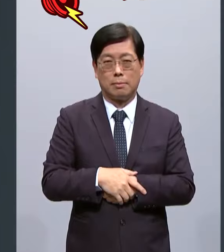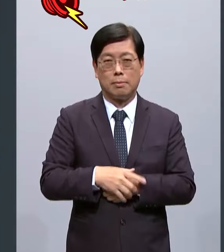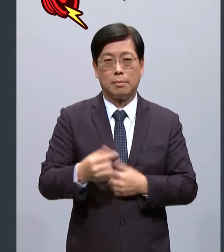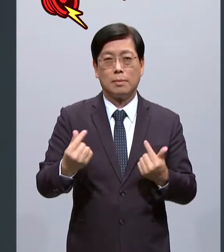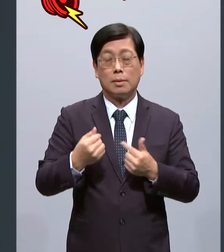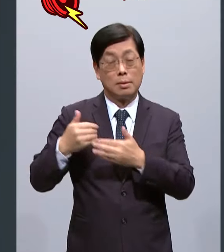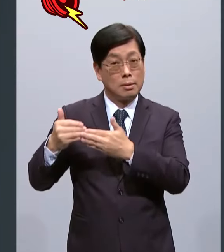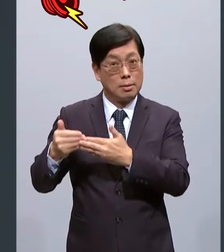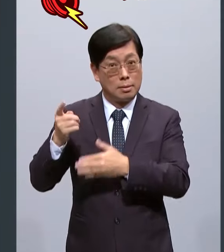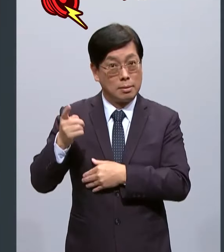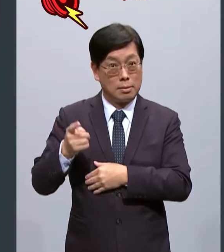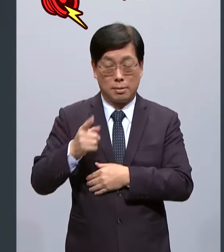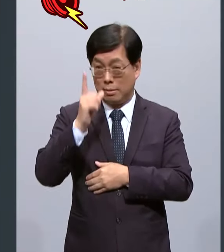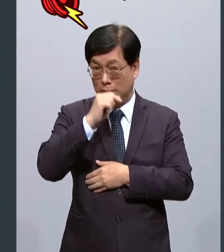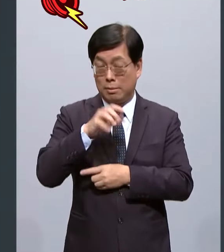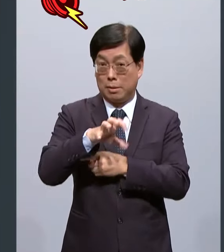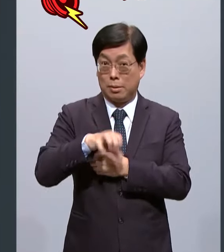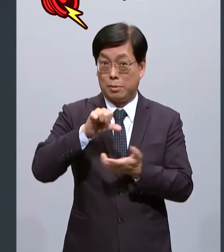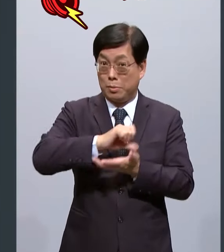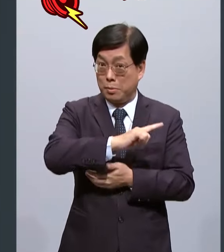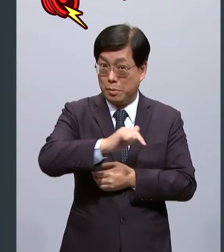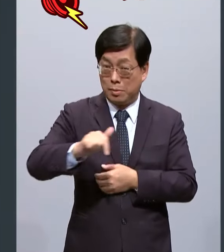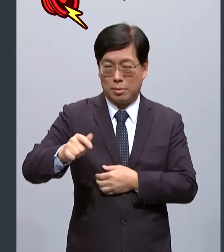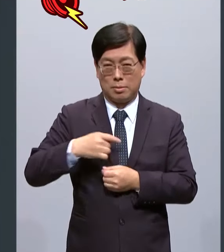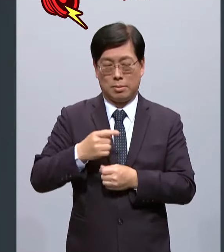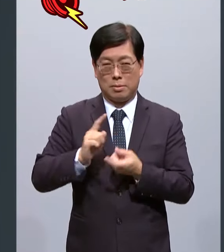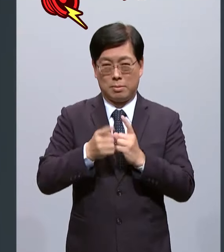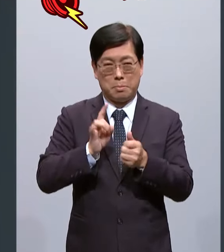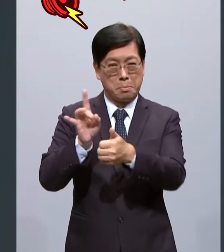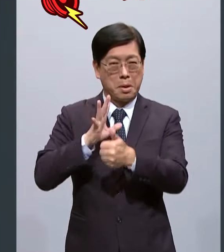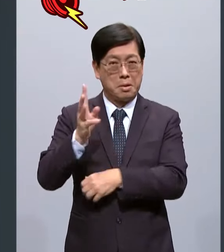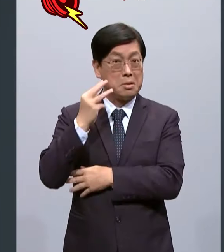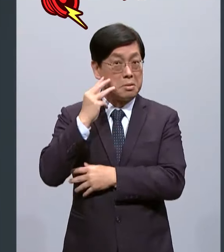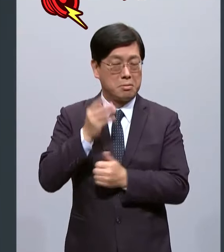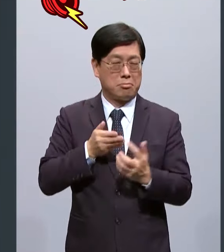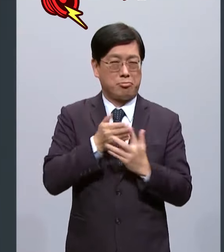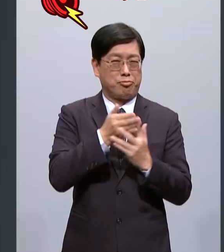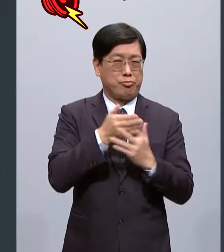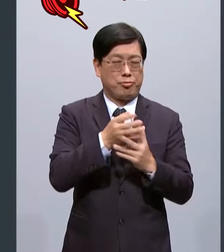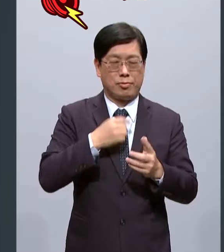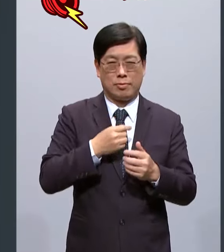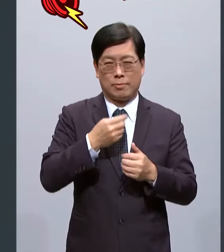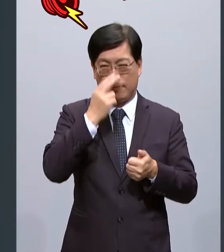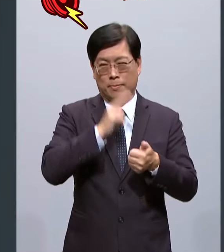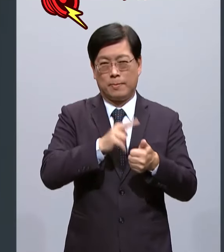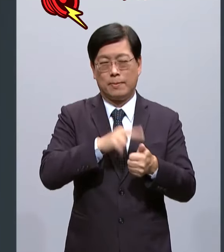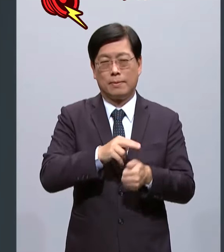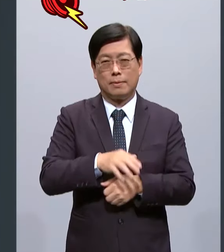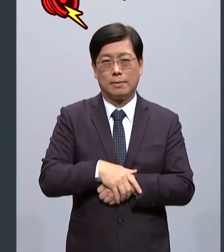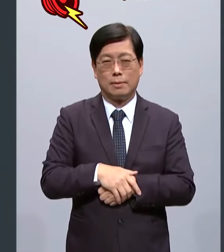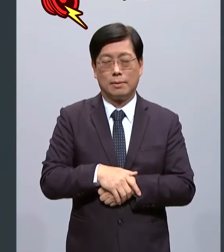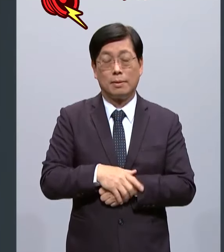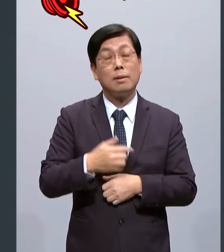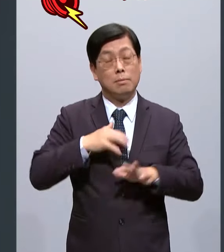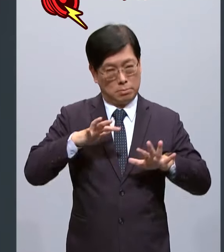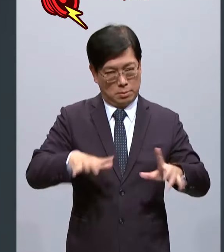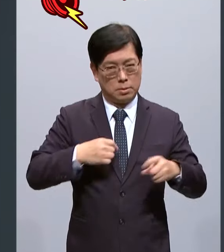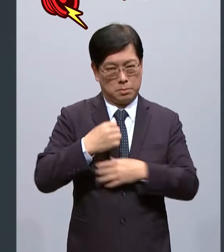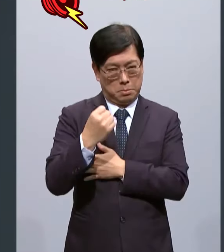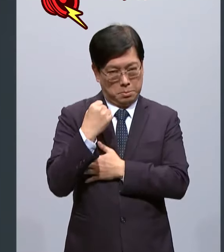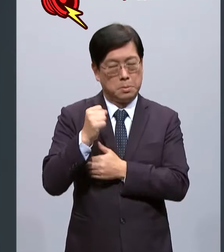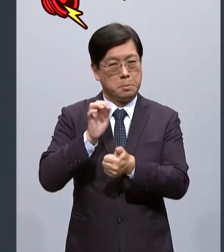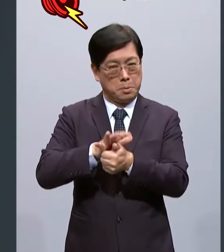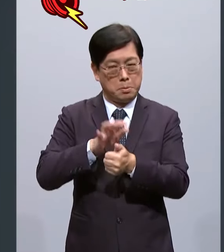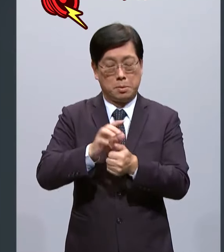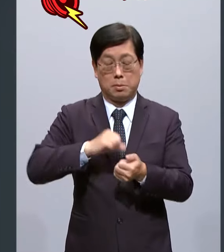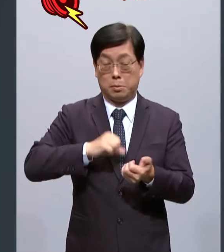中国把农产品当作政治的手段来玩来玩弄所以我们要积极地协